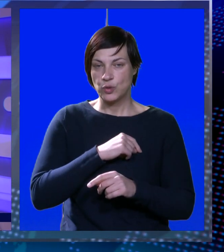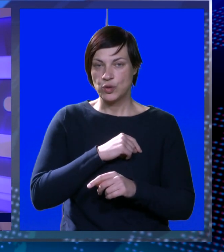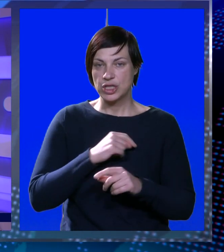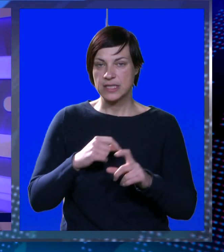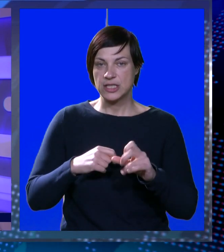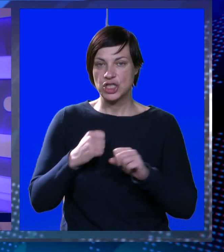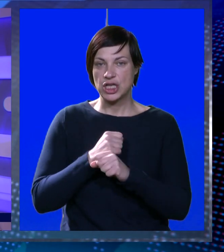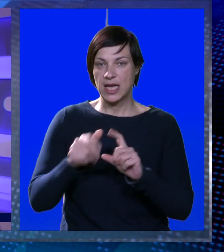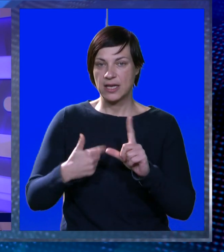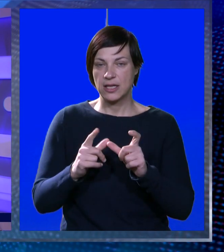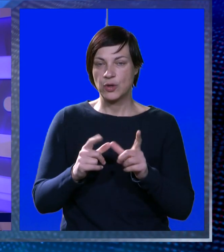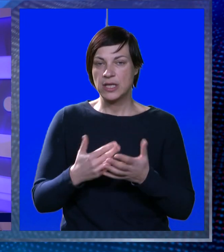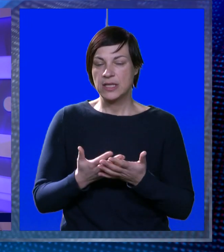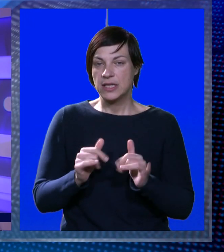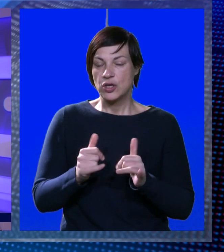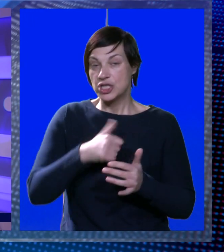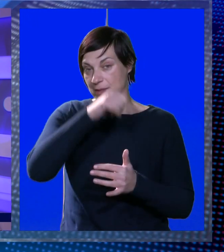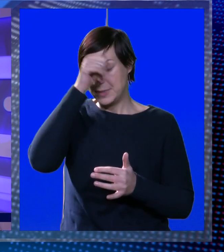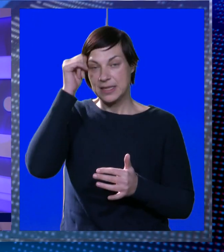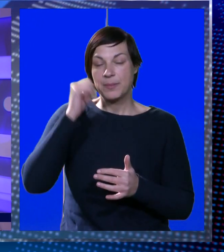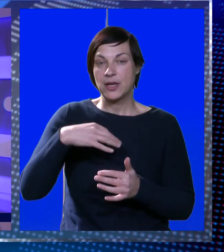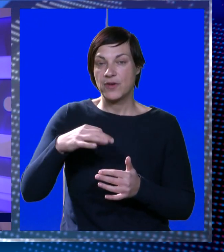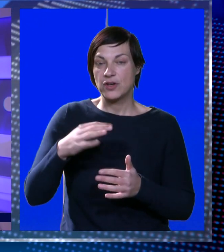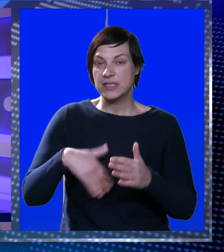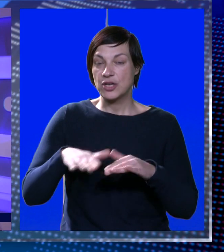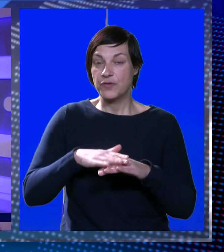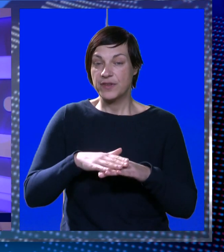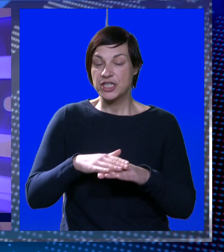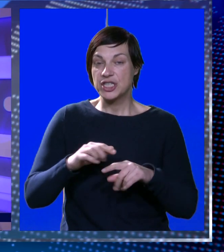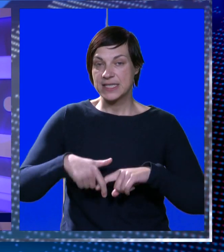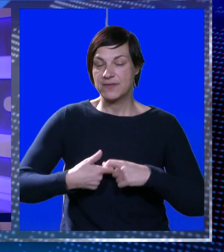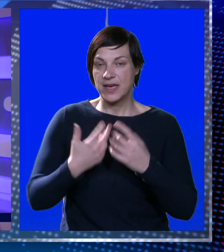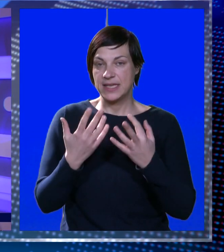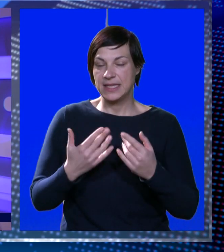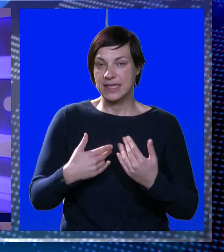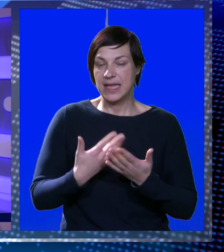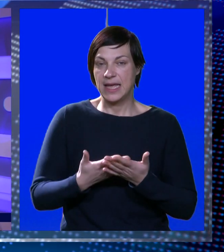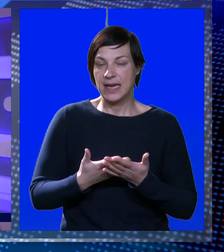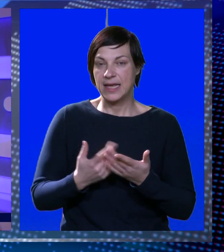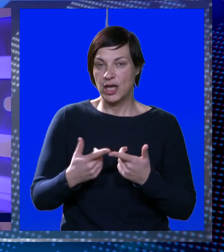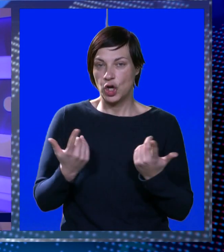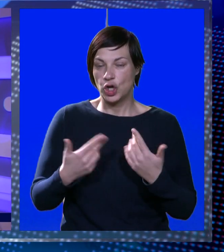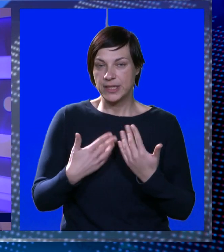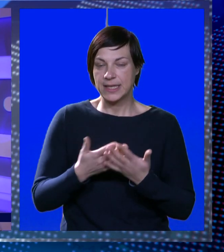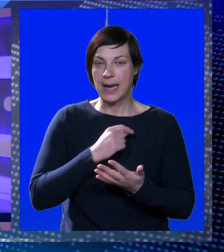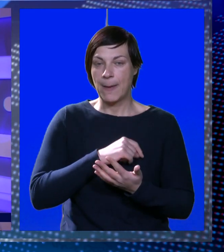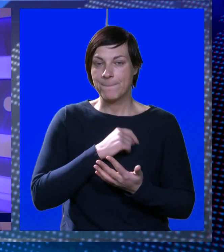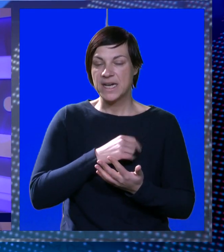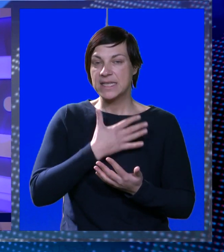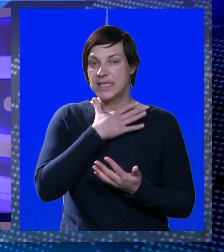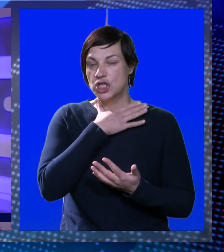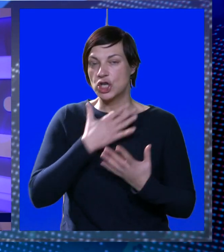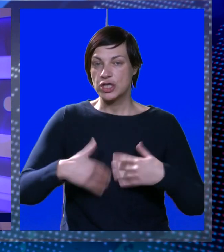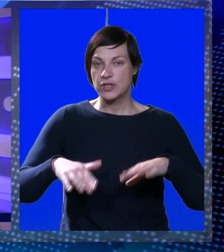te dužnosti, Dariju Čaglju. Hoće li biti imenovan, ovisi o više faktora, a detalje je Ivani Pavlić Pavlini otkrila